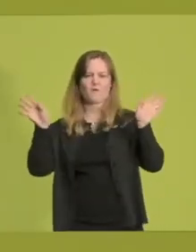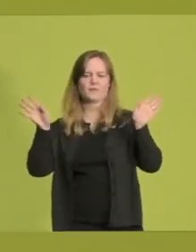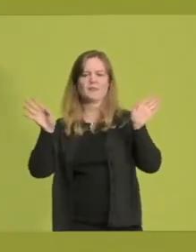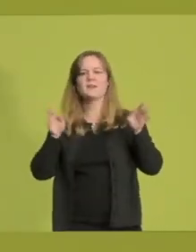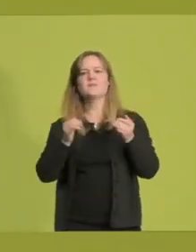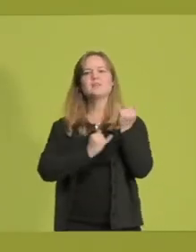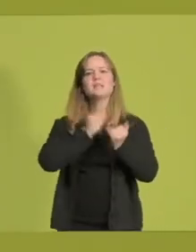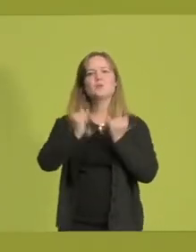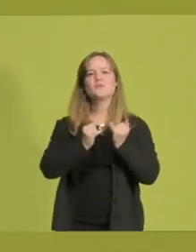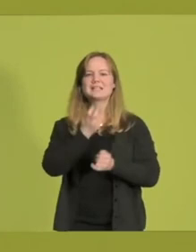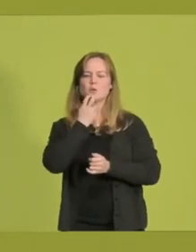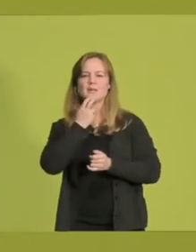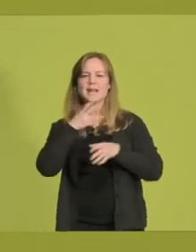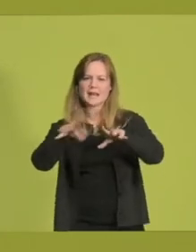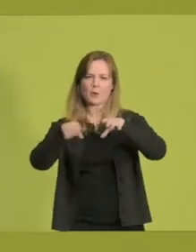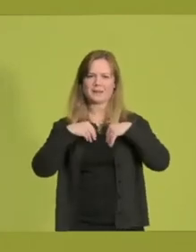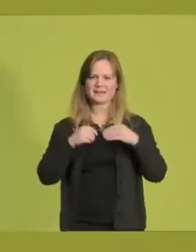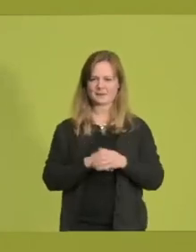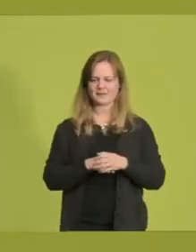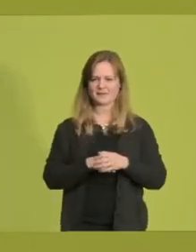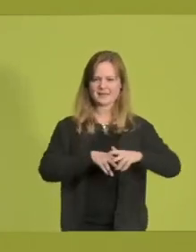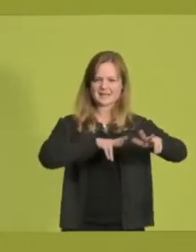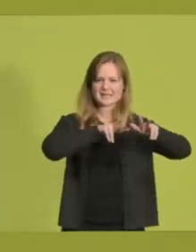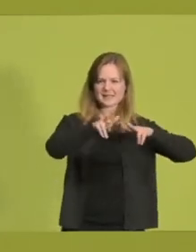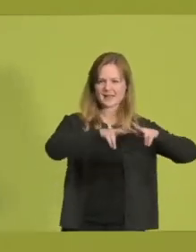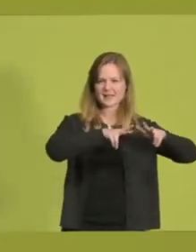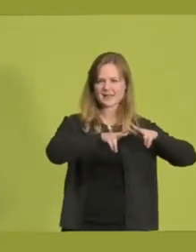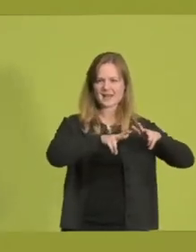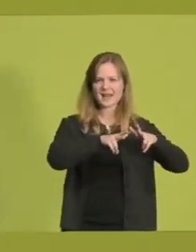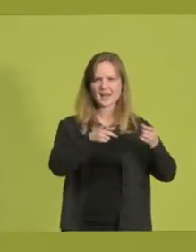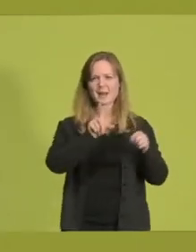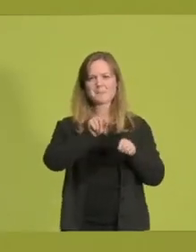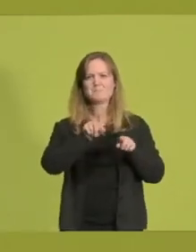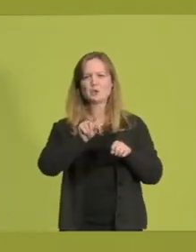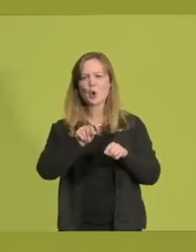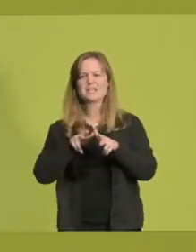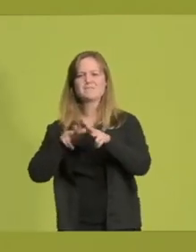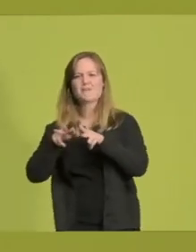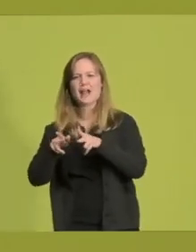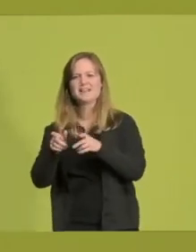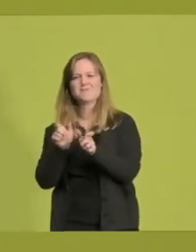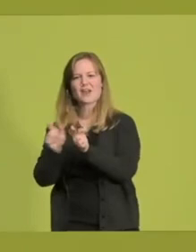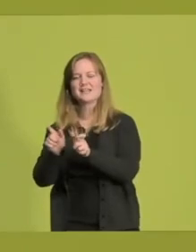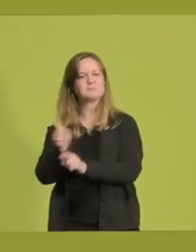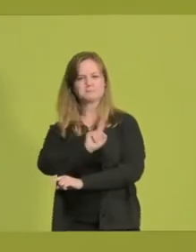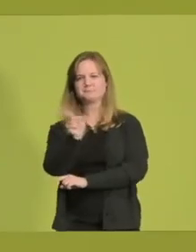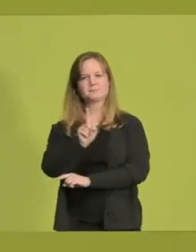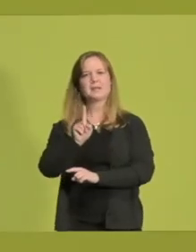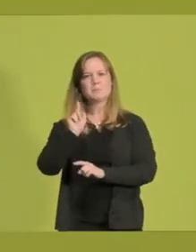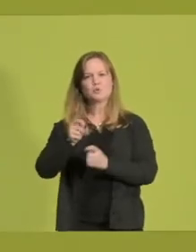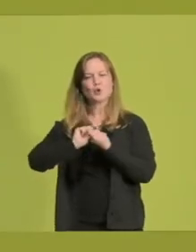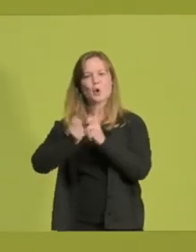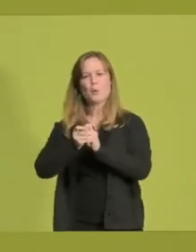Energie und Klima zu übernehmen. Regieren darf nicht synonym für verwalten oder verhindern sein, sondern von Menschen